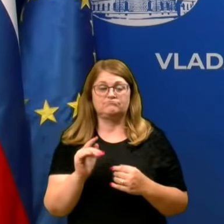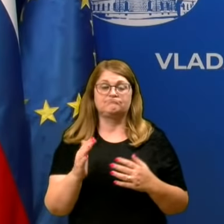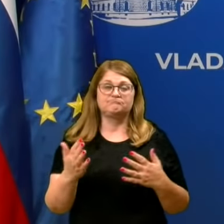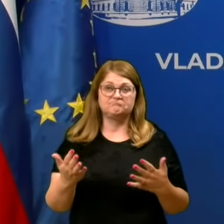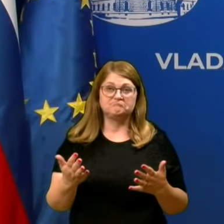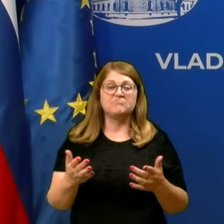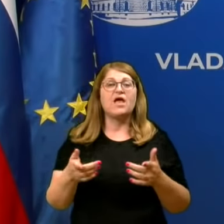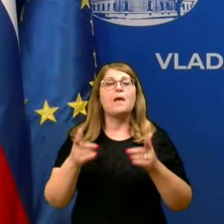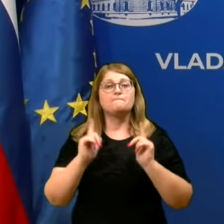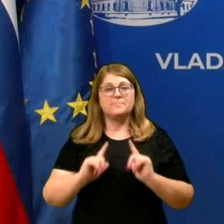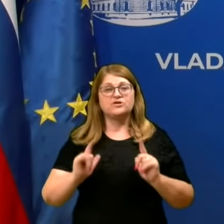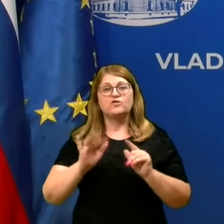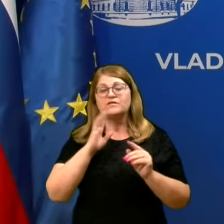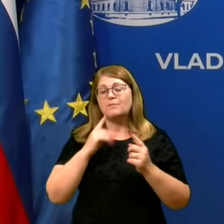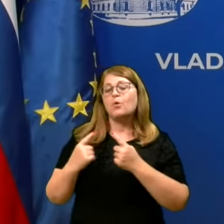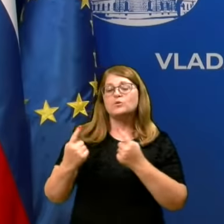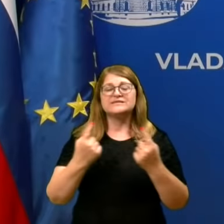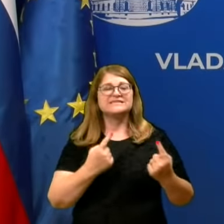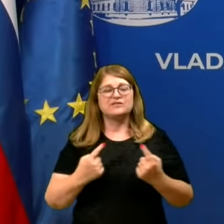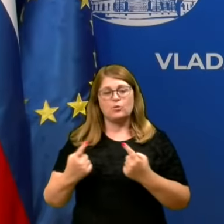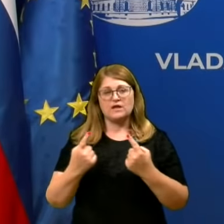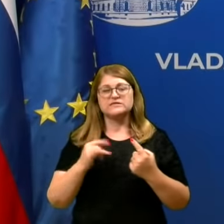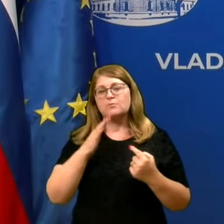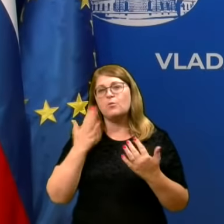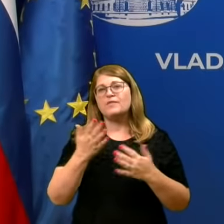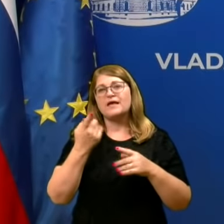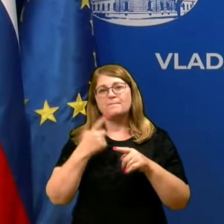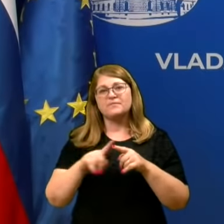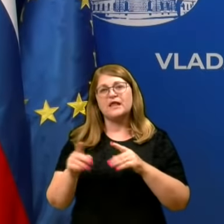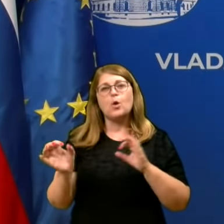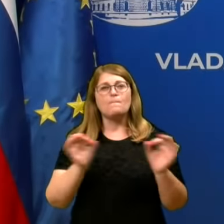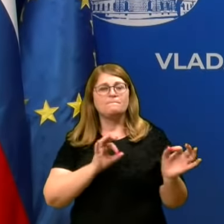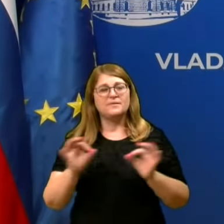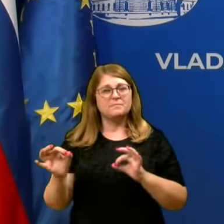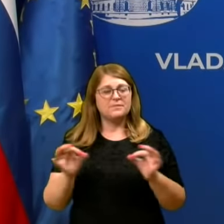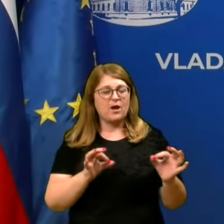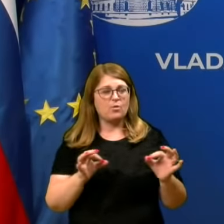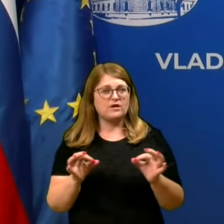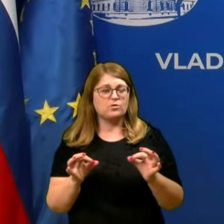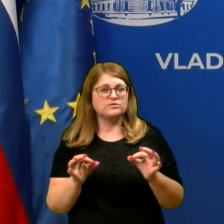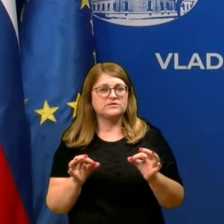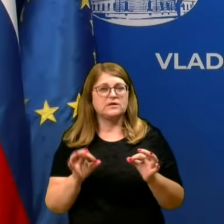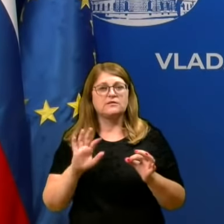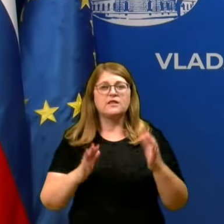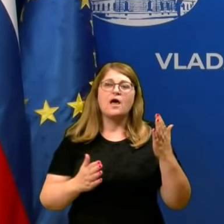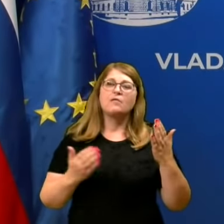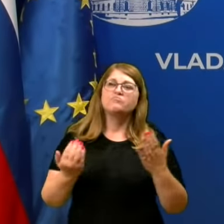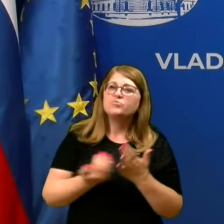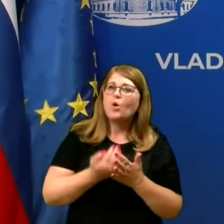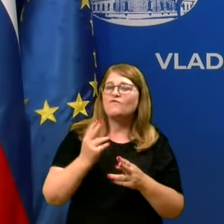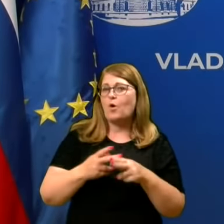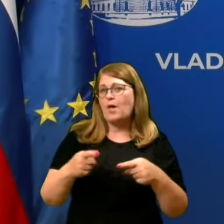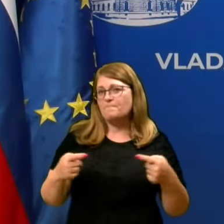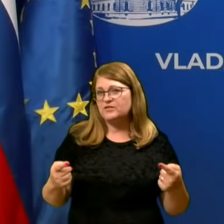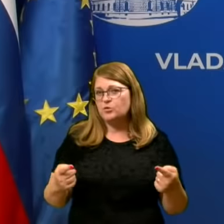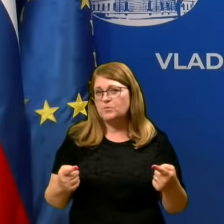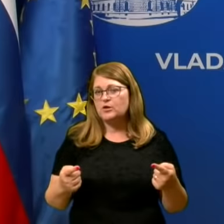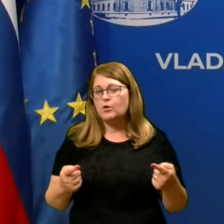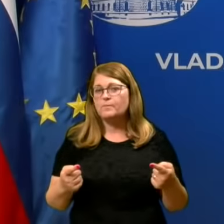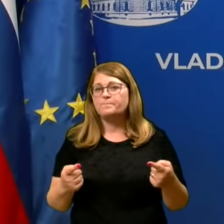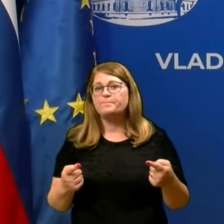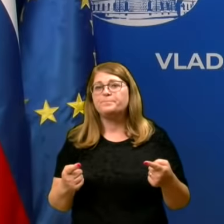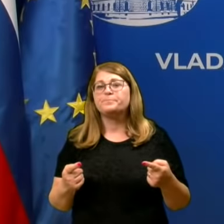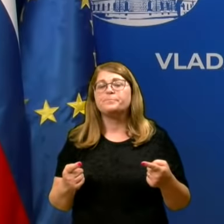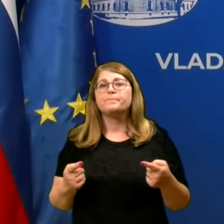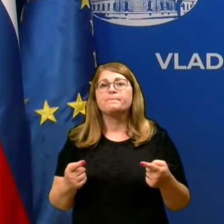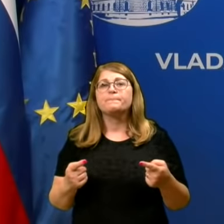pričakovati, da bo situacija, da bomo v neki fazi pripravljnosti na mogoče novo epidemijo ali še kar odmeva jočno to,